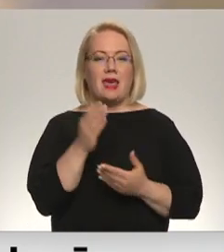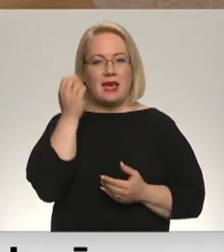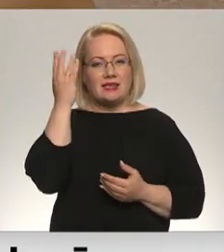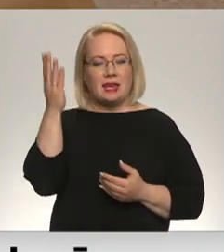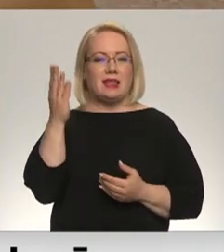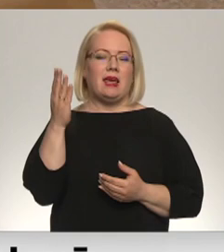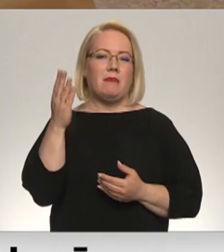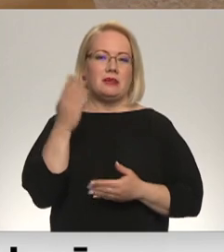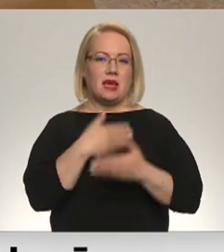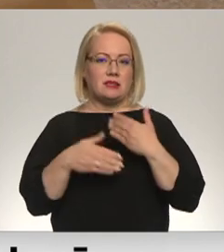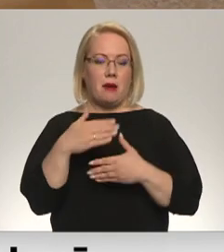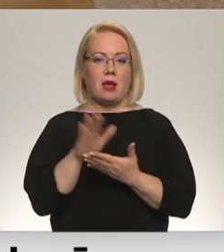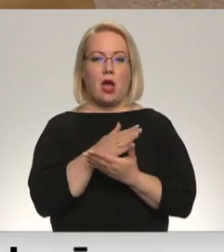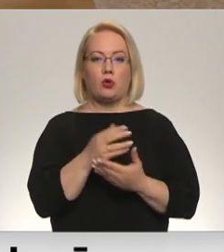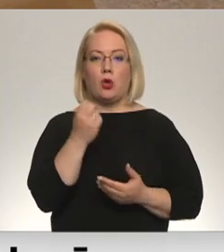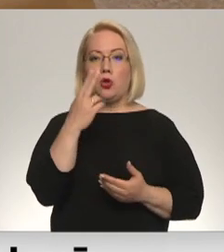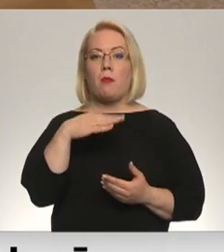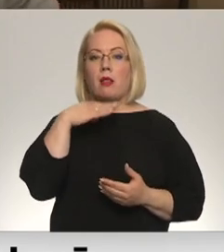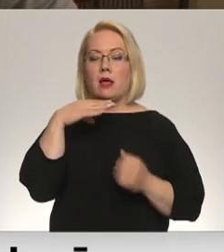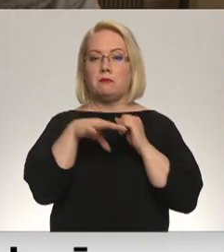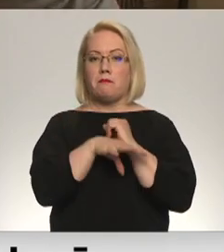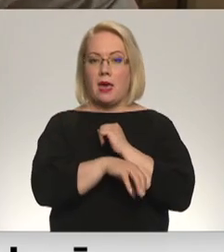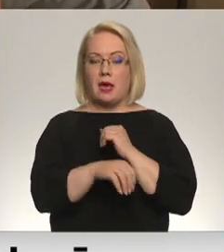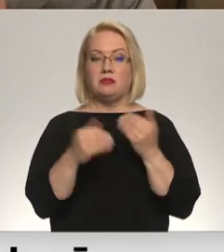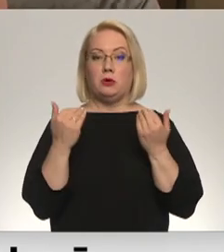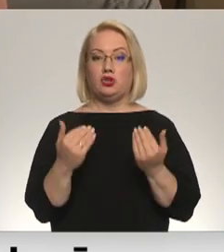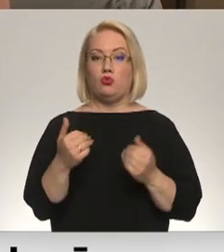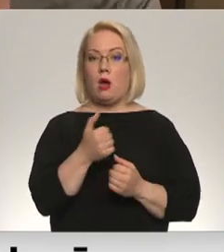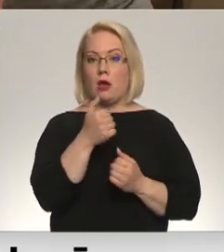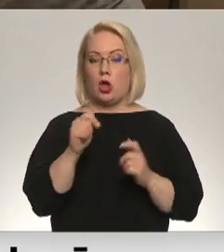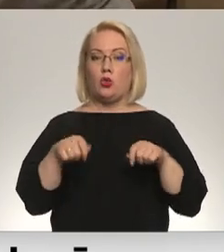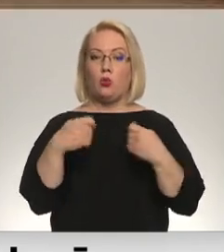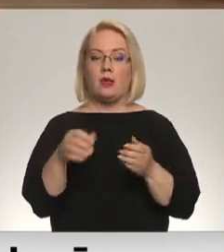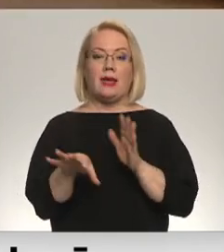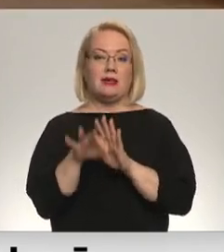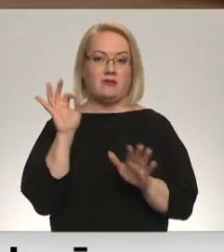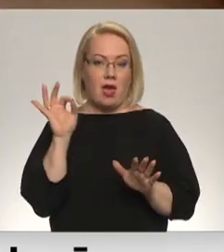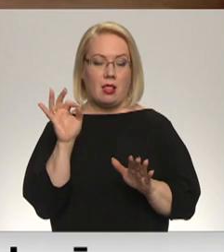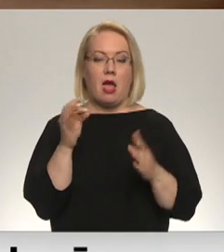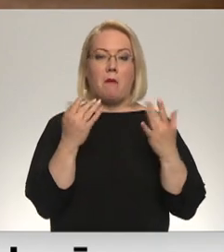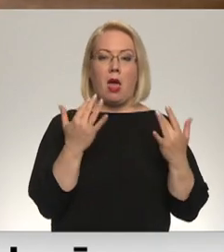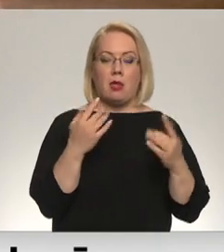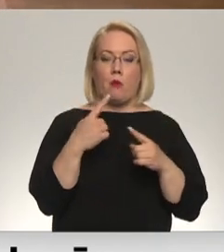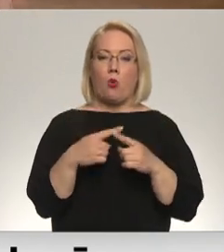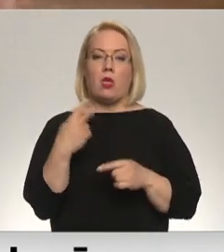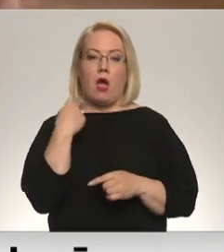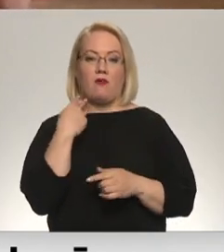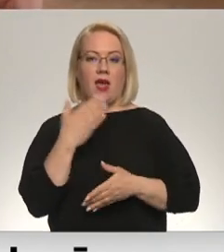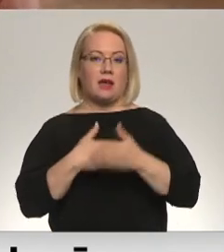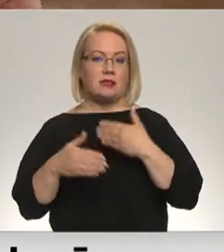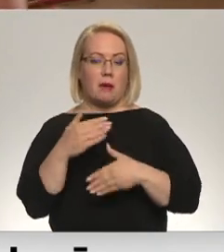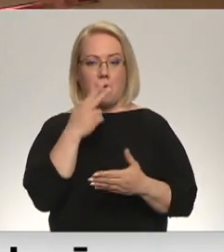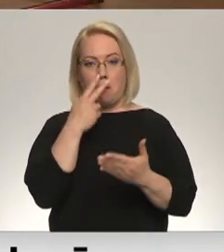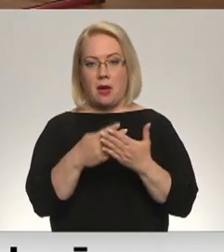eksāmenus jaunieši kārtoja 12. klases beigās, taču šogad dota izvēles iespēja. Matemātikas un angļu valodas eksāmeniem